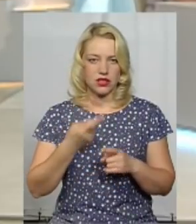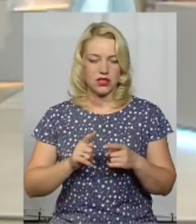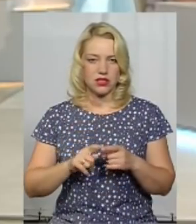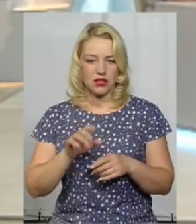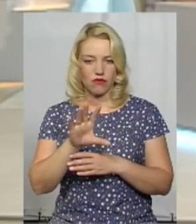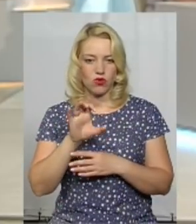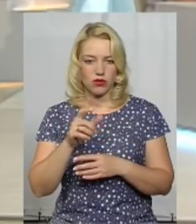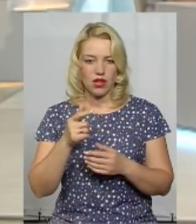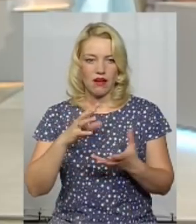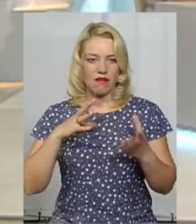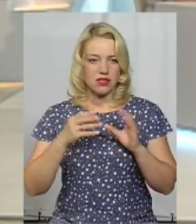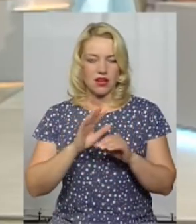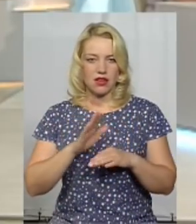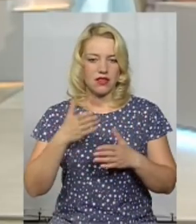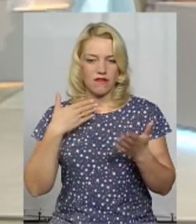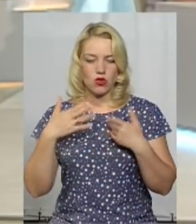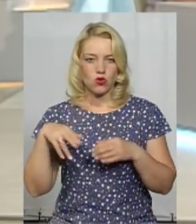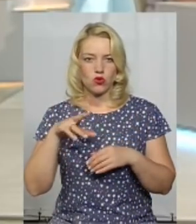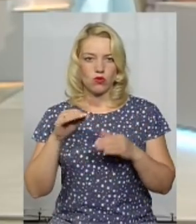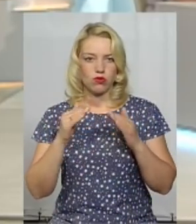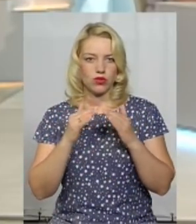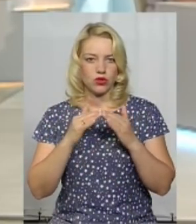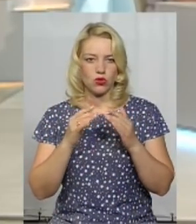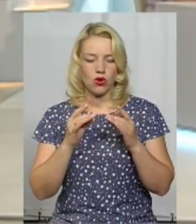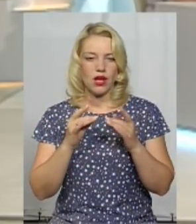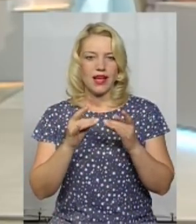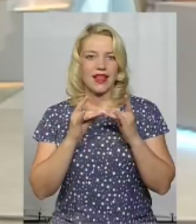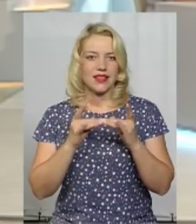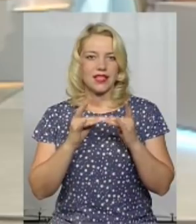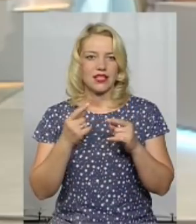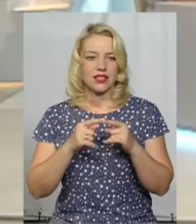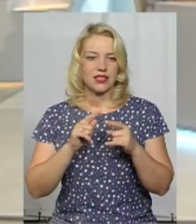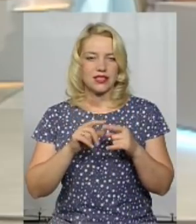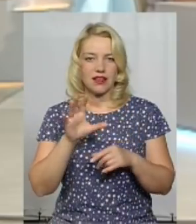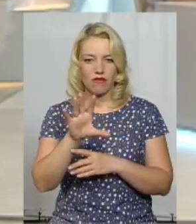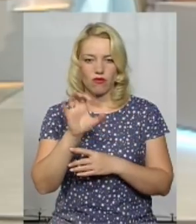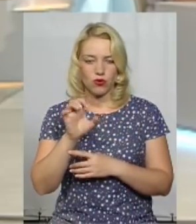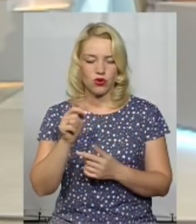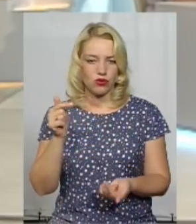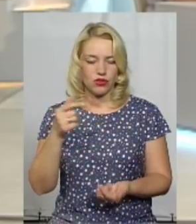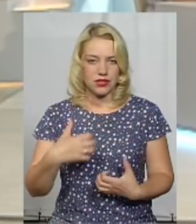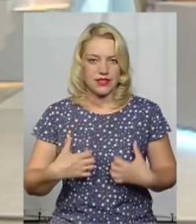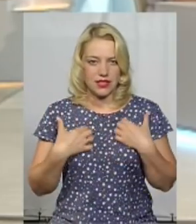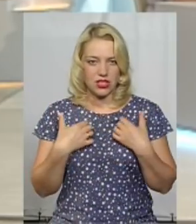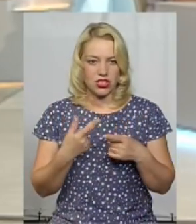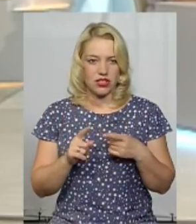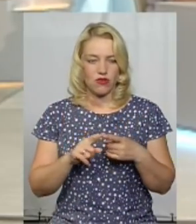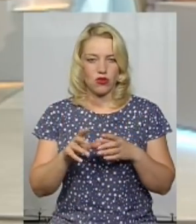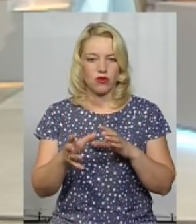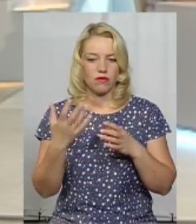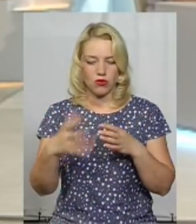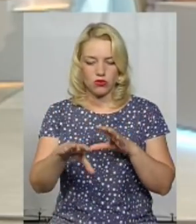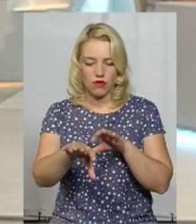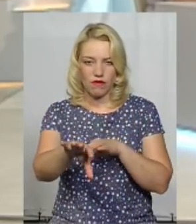картинка взагалі не відноситься до будинку інтернату. Це десь картинка, жахлива, вибачте, страшна. Вона десь взята з